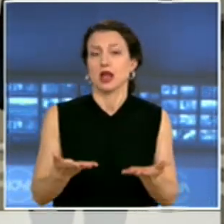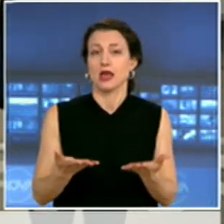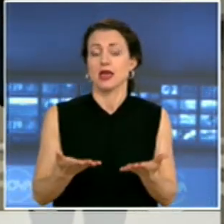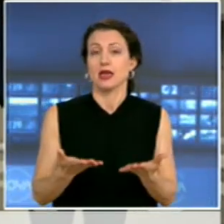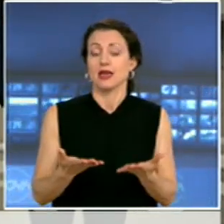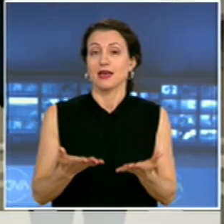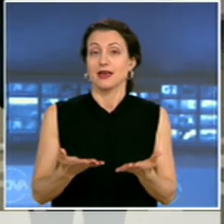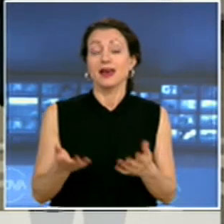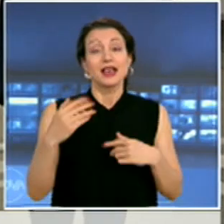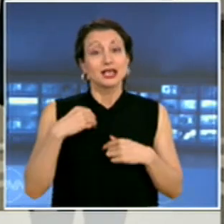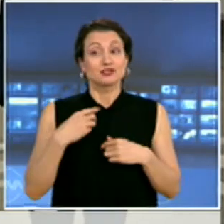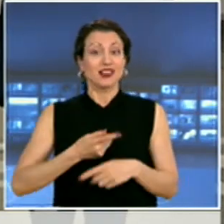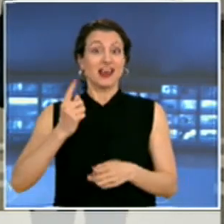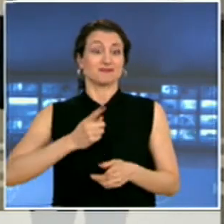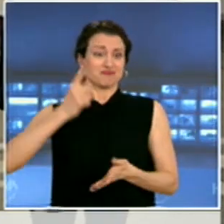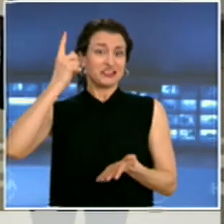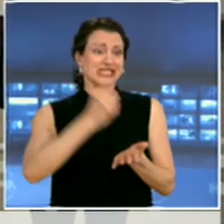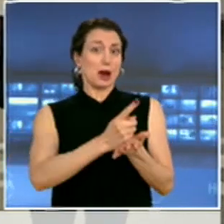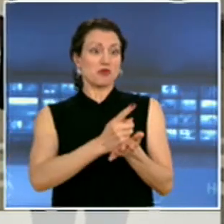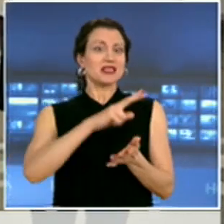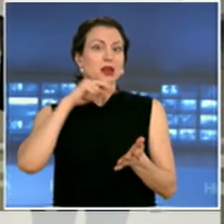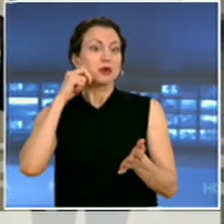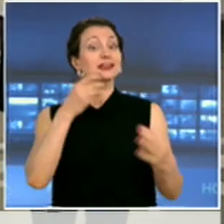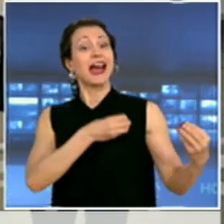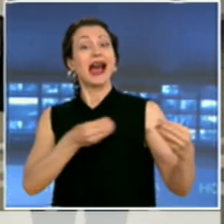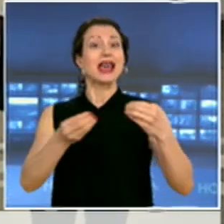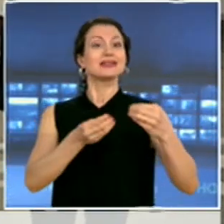Ще заповяне на полицията да пусне агитките в Министерския съвет,